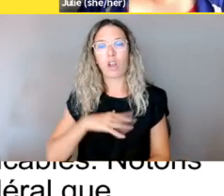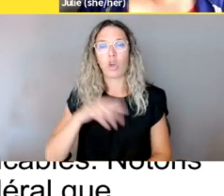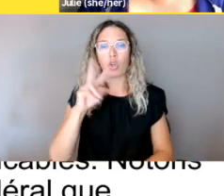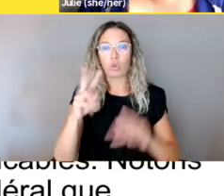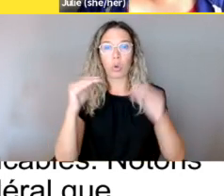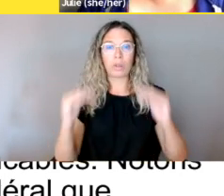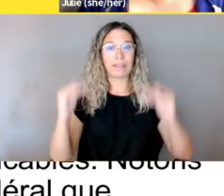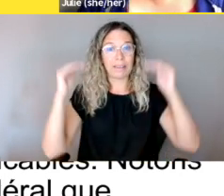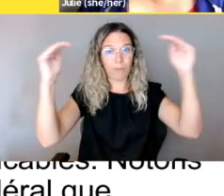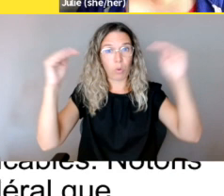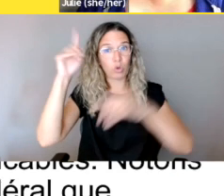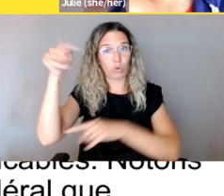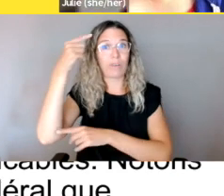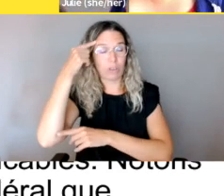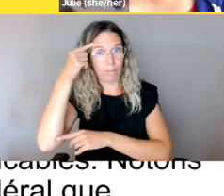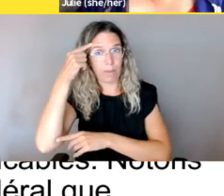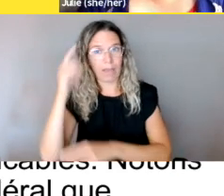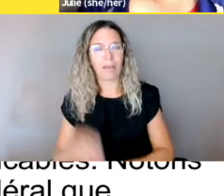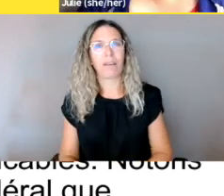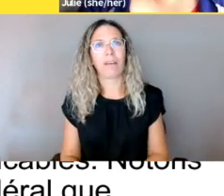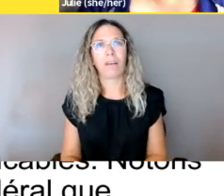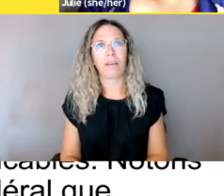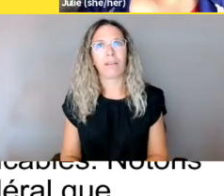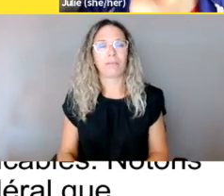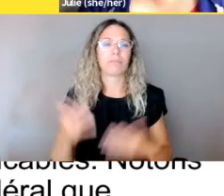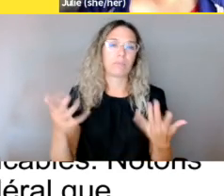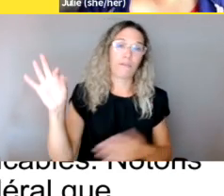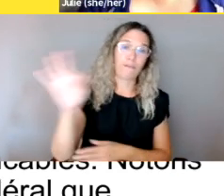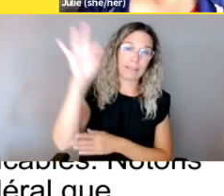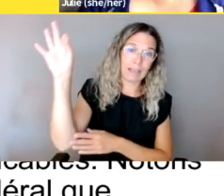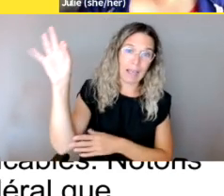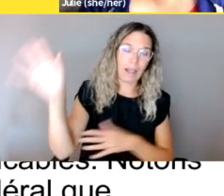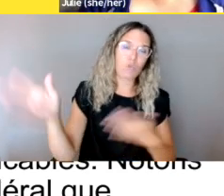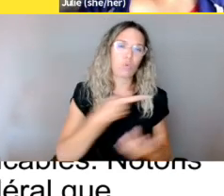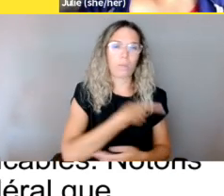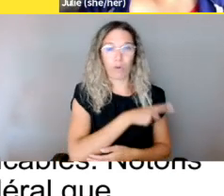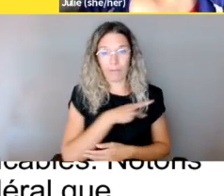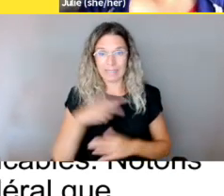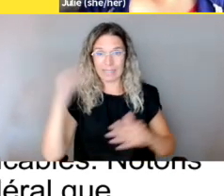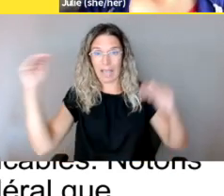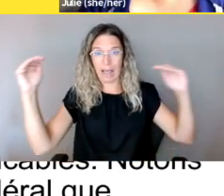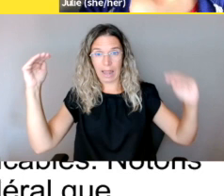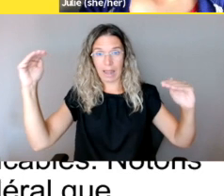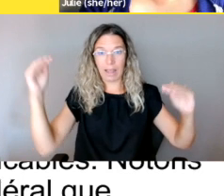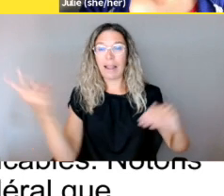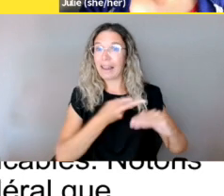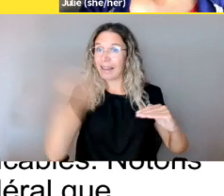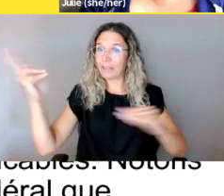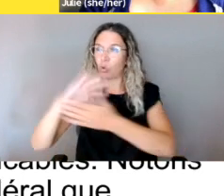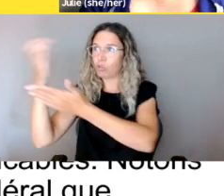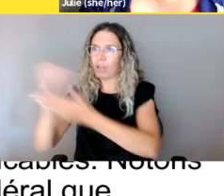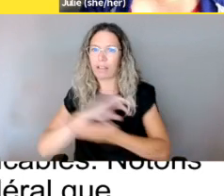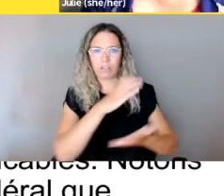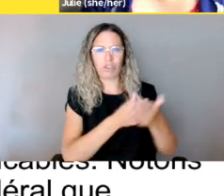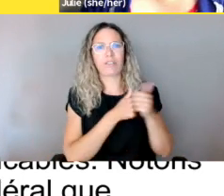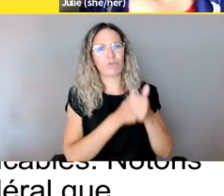deux paliers gouvernementaux, donc soit fédéral et provincial, les deux chartes sont applicables.